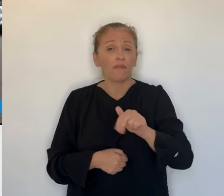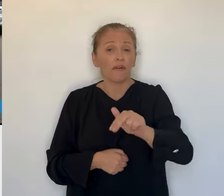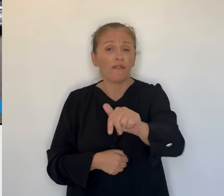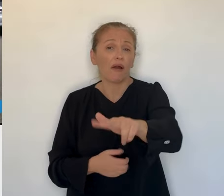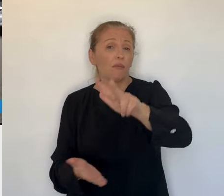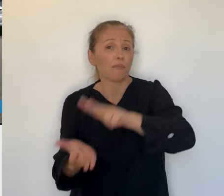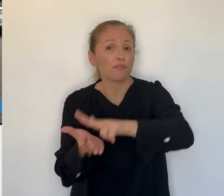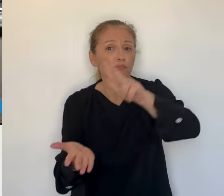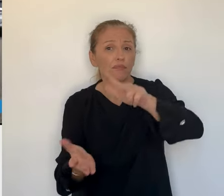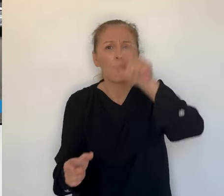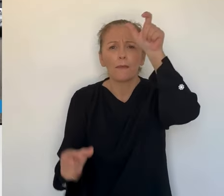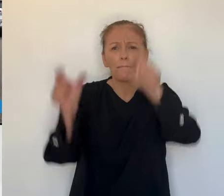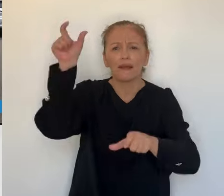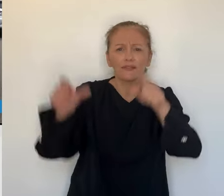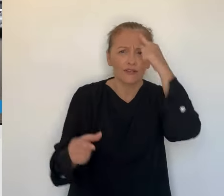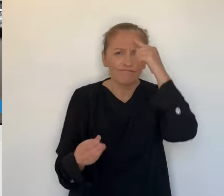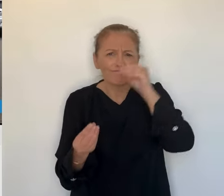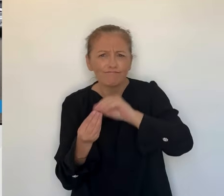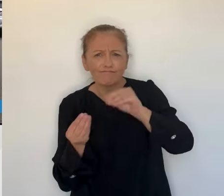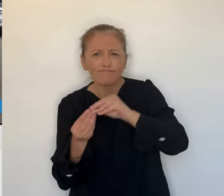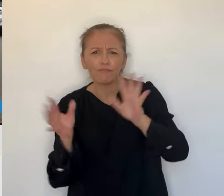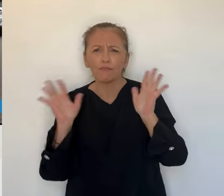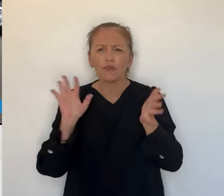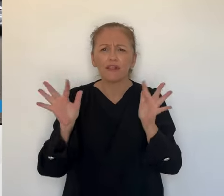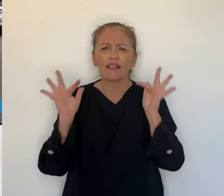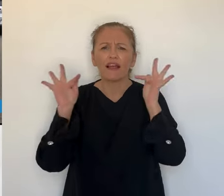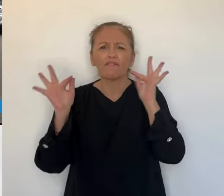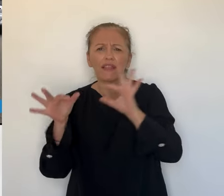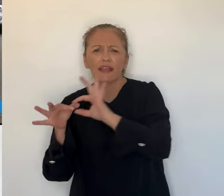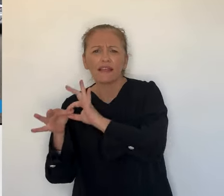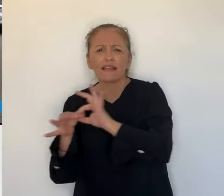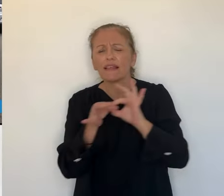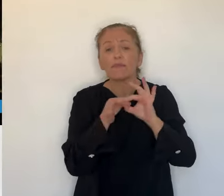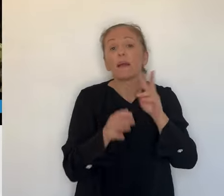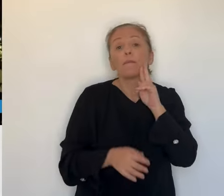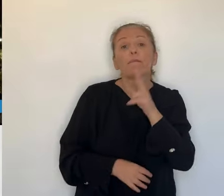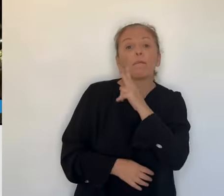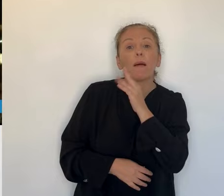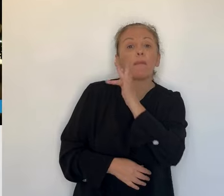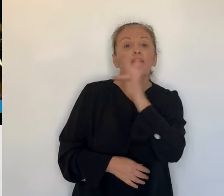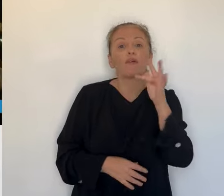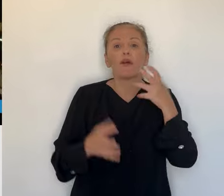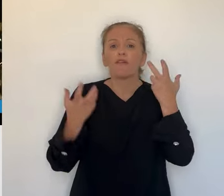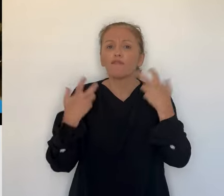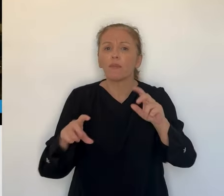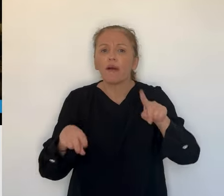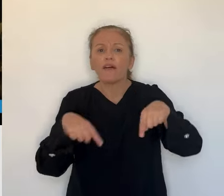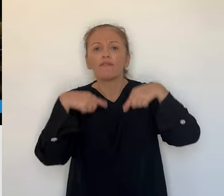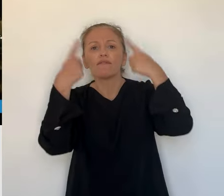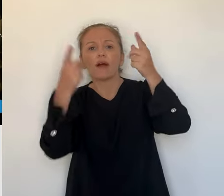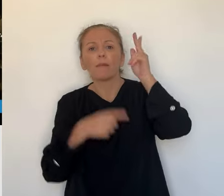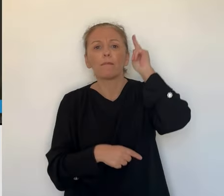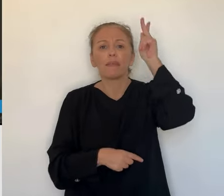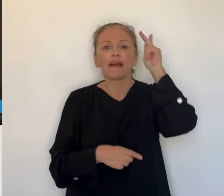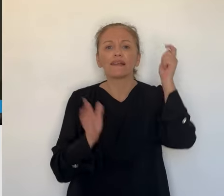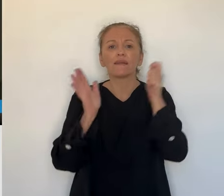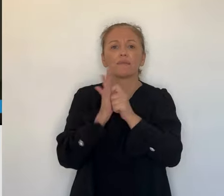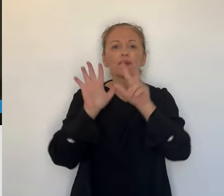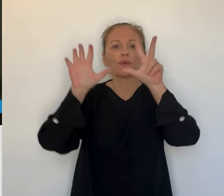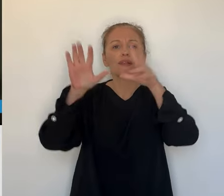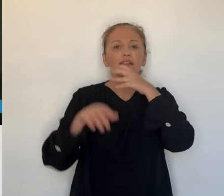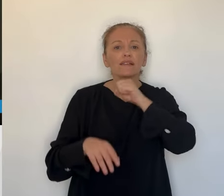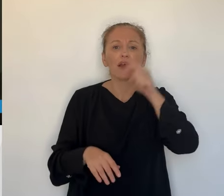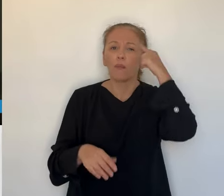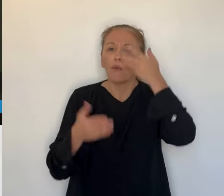pontife sur l'île. Ce contre-temps pourrait-il être lié d'une quelconque manière à la décision du pape François de ne pas se rendre à Paris le 8 décembre